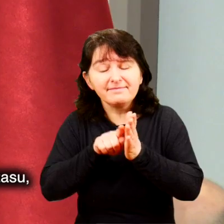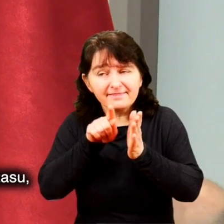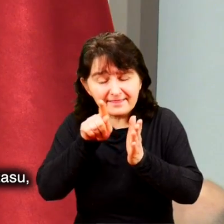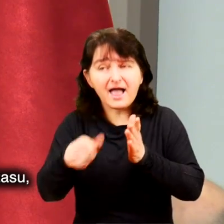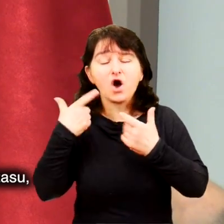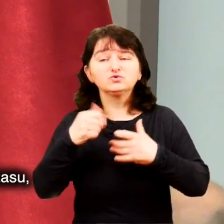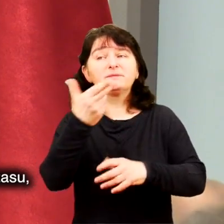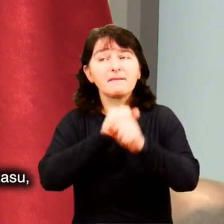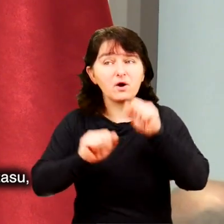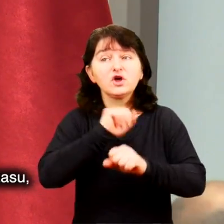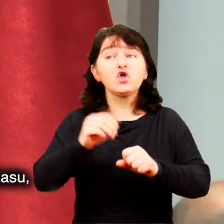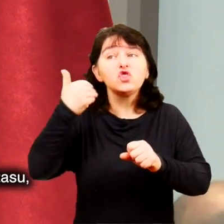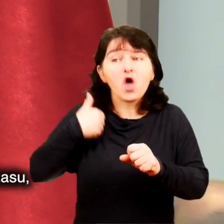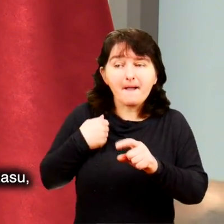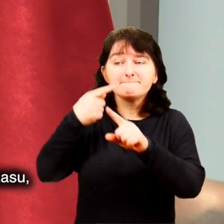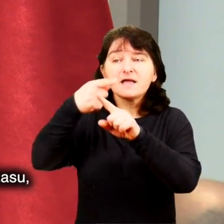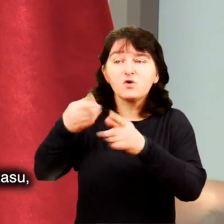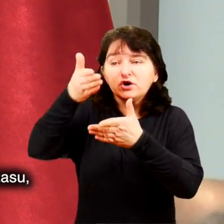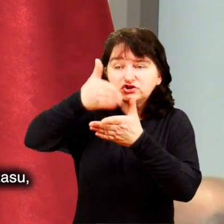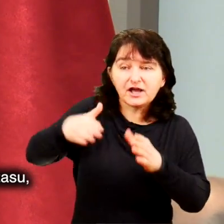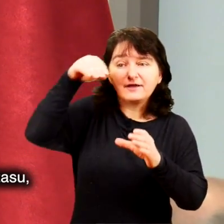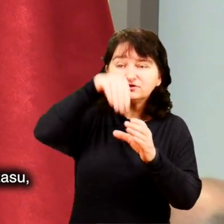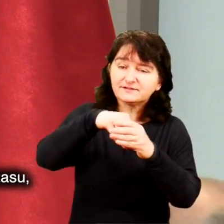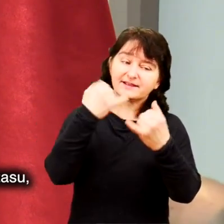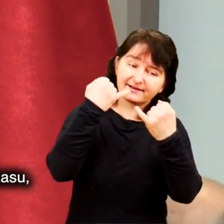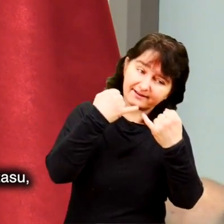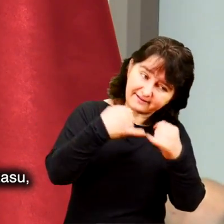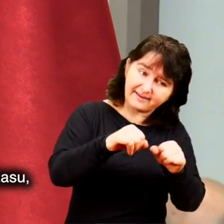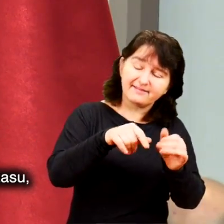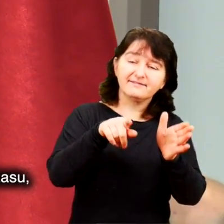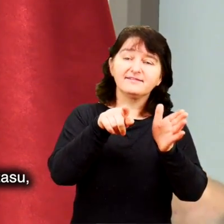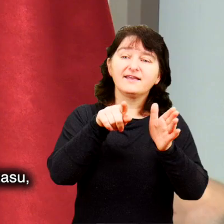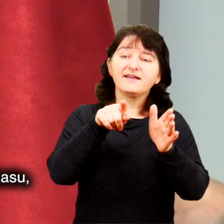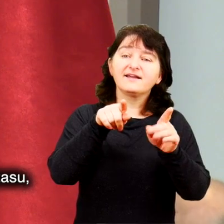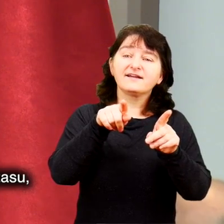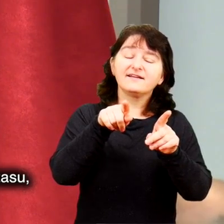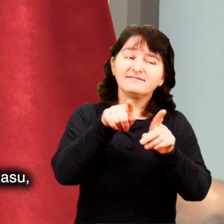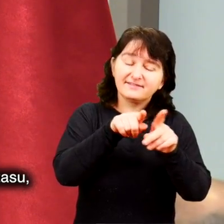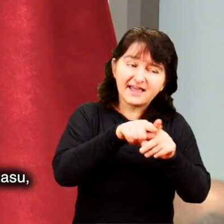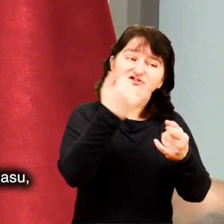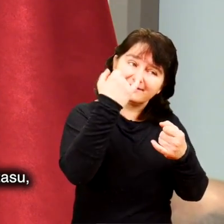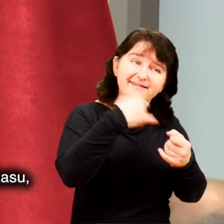działania na rzecz osób niepełnosprawnych też były fragmentarycznie częściowo w tych innych